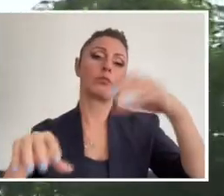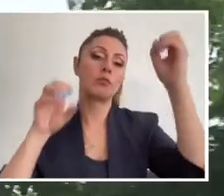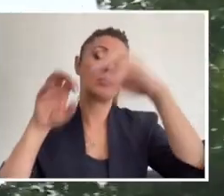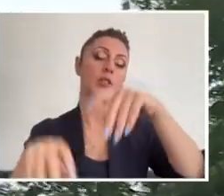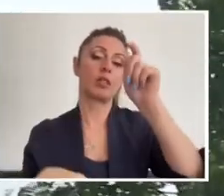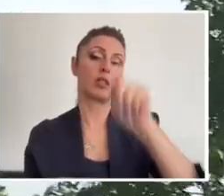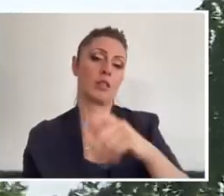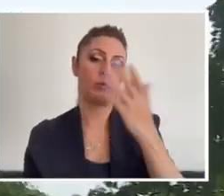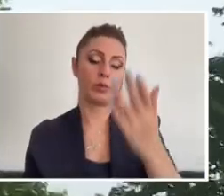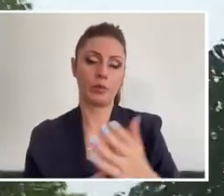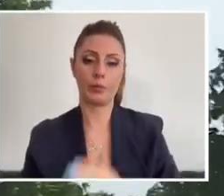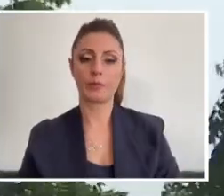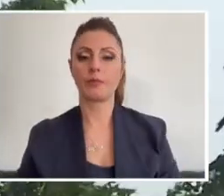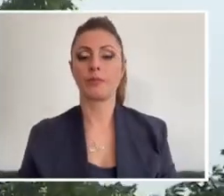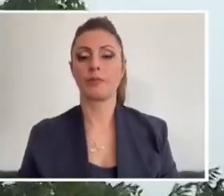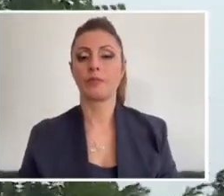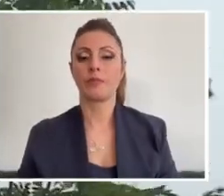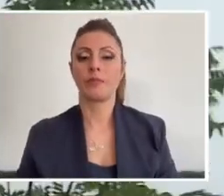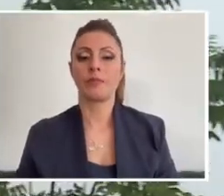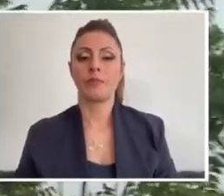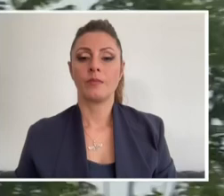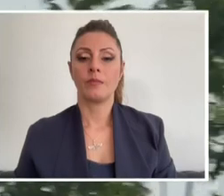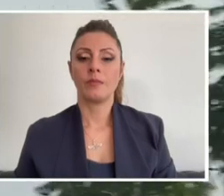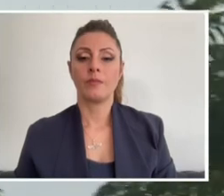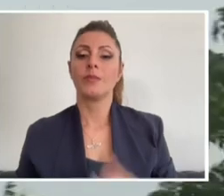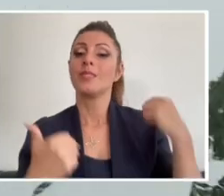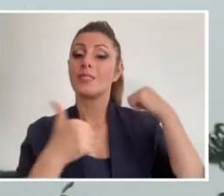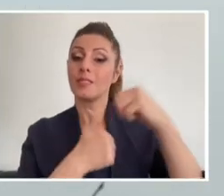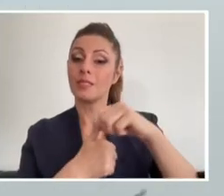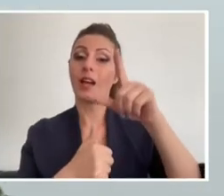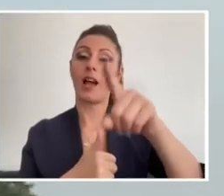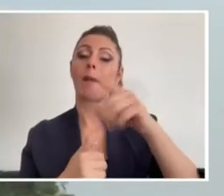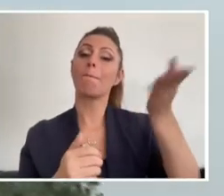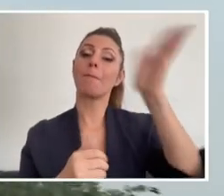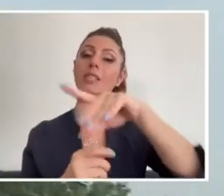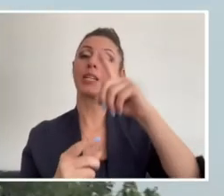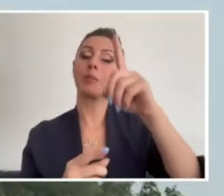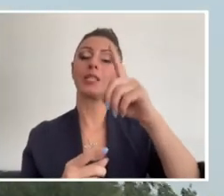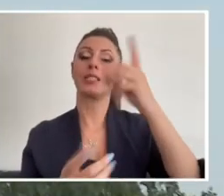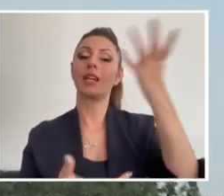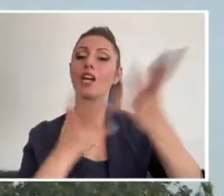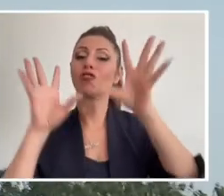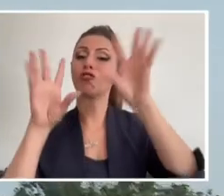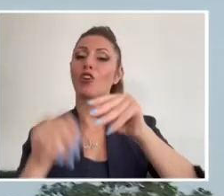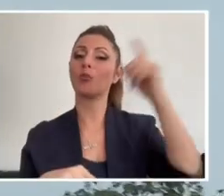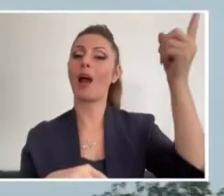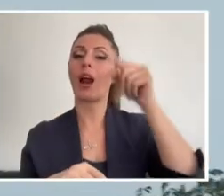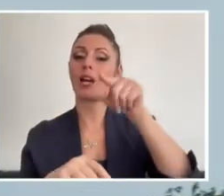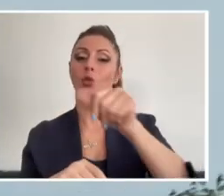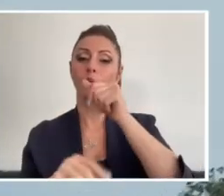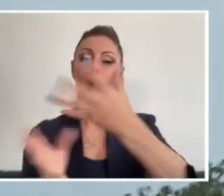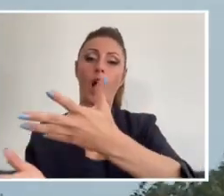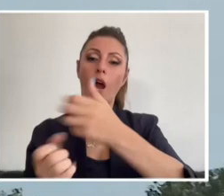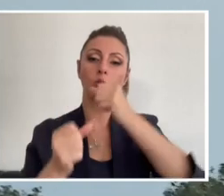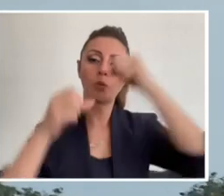denizden suyu alıp buraya getiriyorlar. Bakın şimdi yine bir başka yangın söndürme helikopteri Bambisi'ndeki suyu